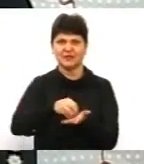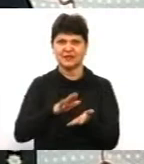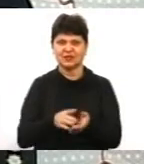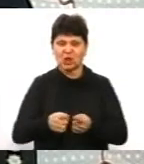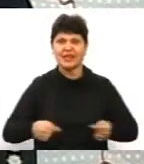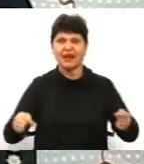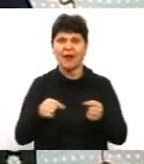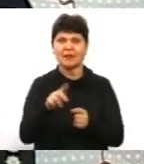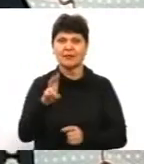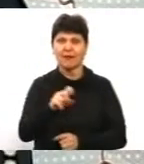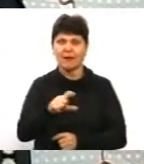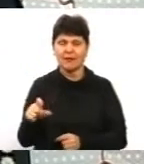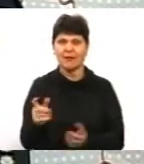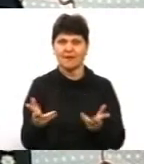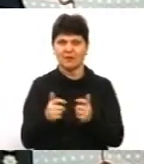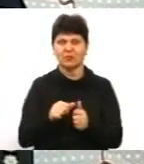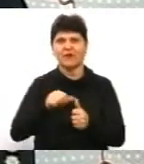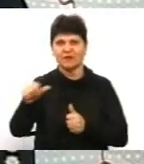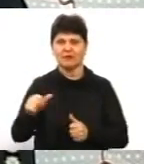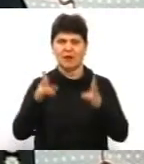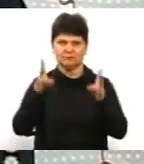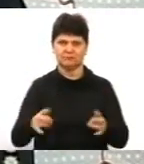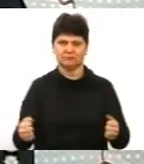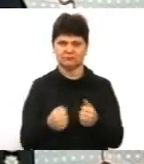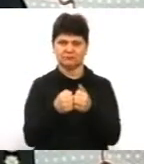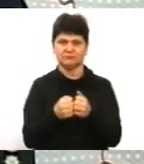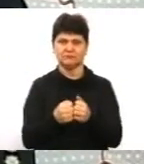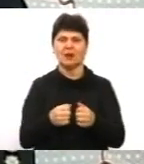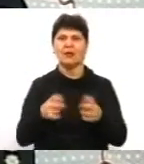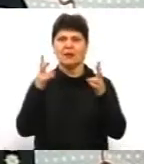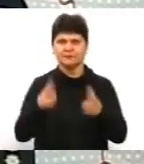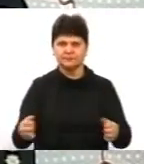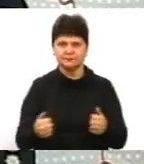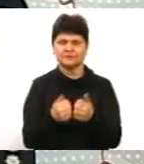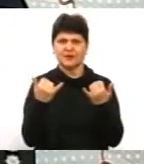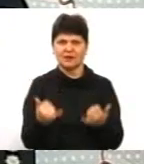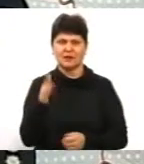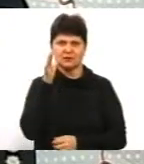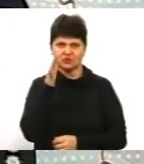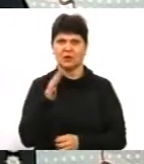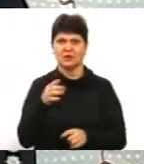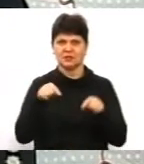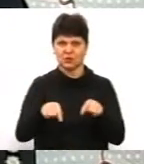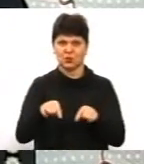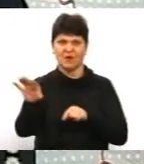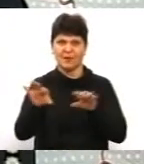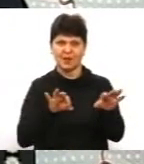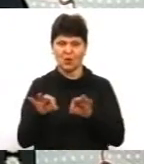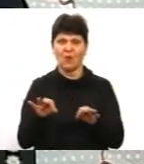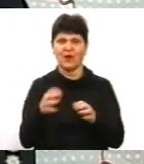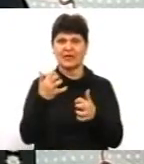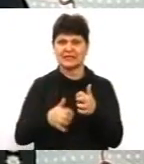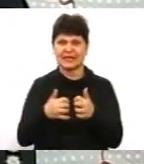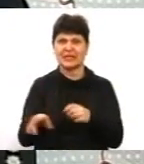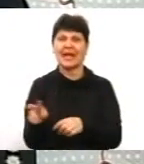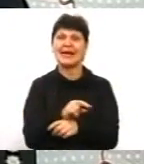з урахуванням виключно такі аварійності. Безпосередньо аварійності на даний час проведено на цих вибірковий середній поточний ремонт.